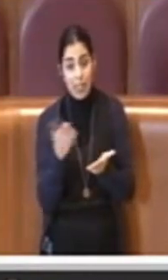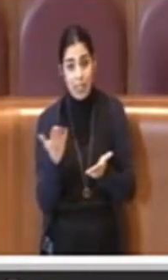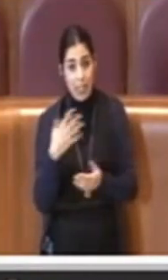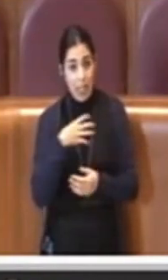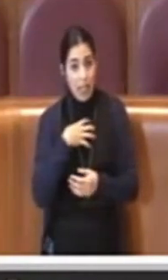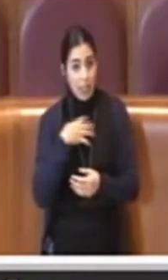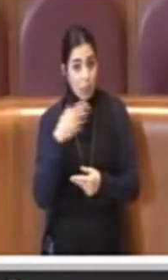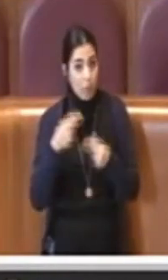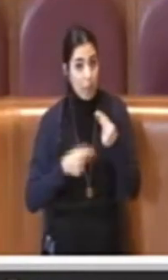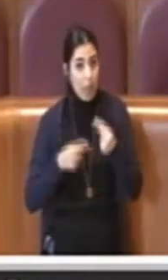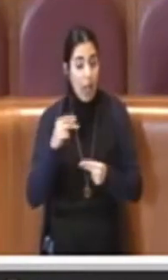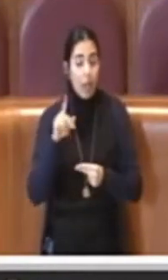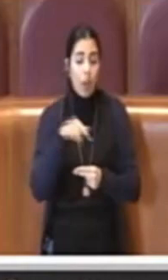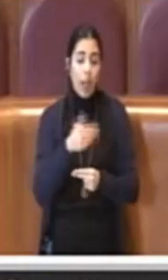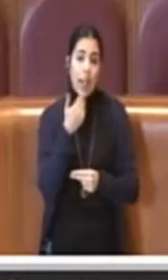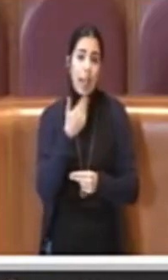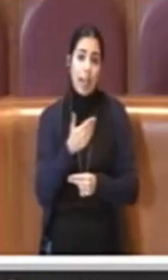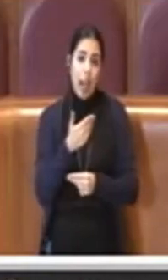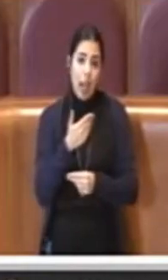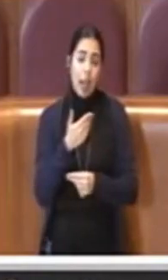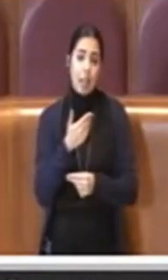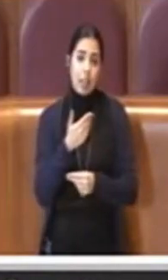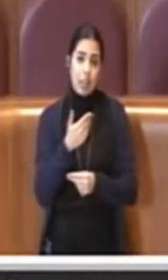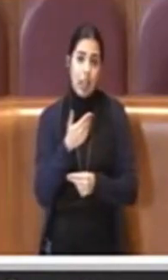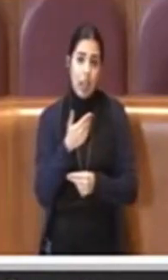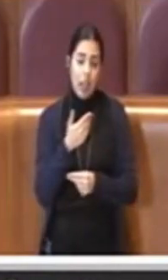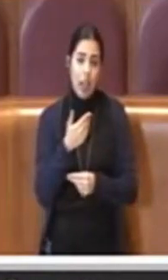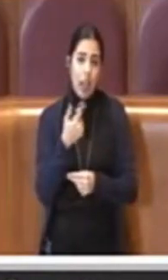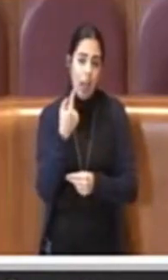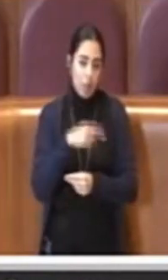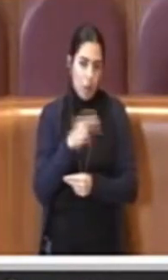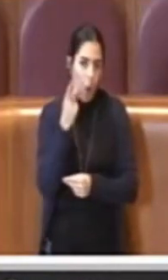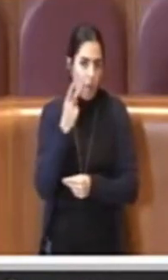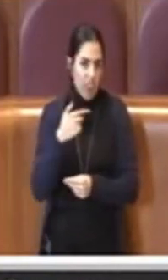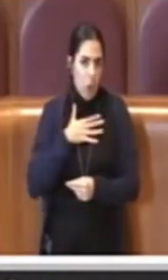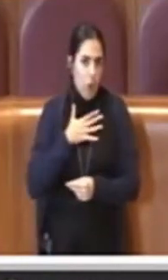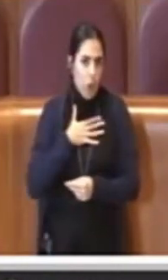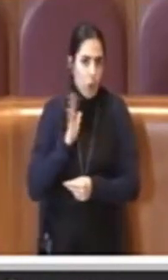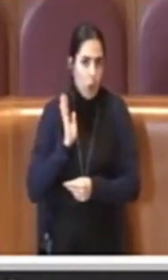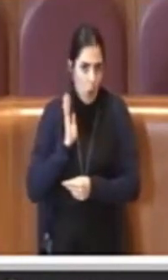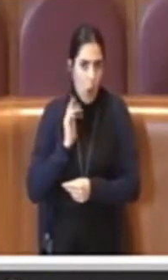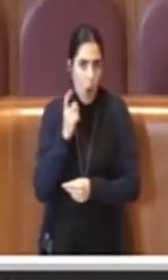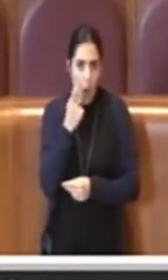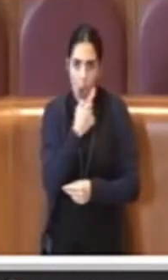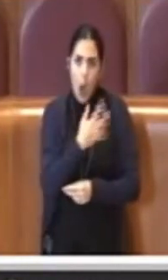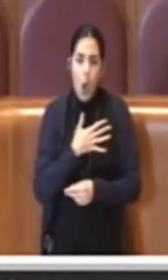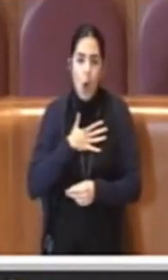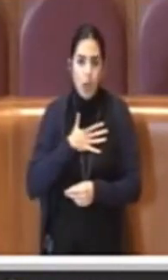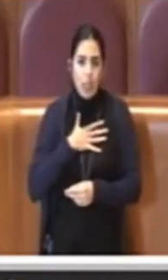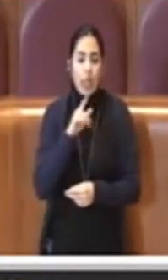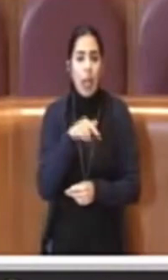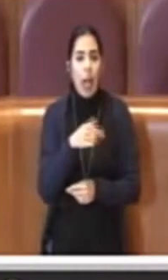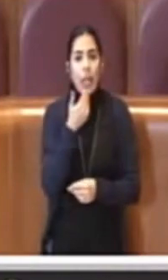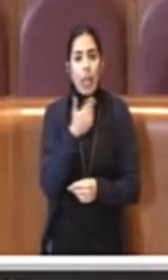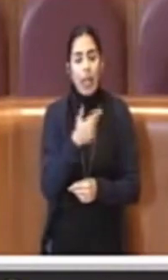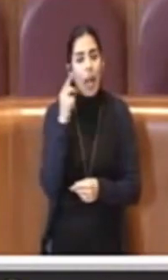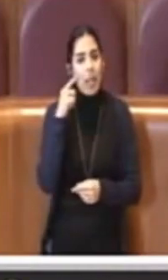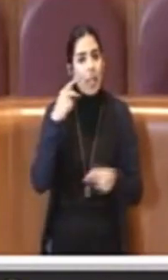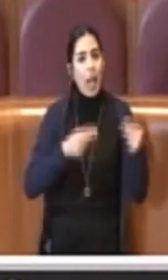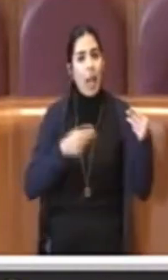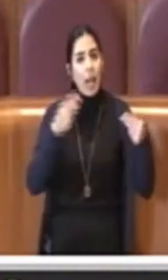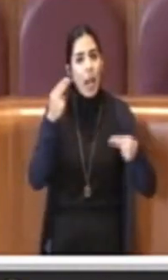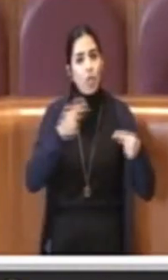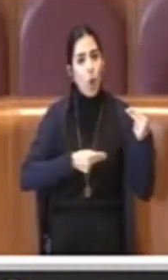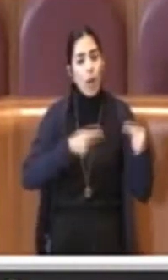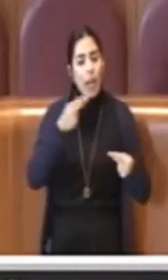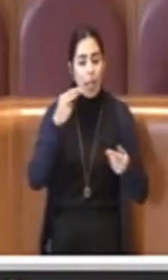bilancio, ma anche molto… e questo l'ho potuto insomma vedere io stesso, insomma, anche da parte della ragioneria, da parte degli